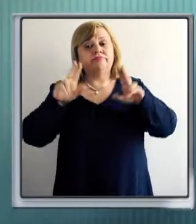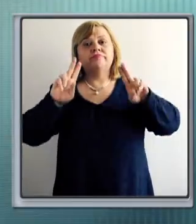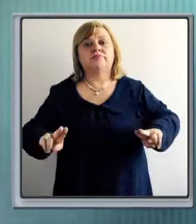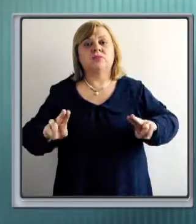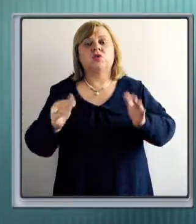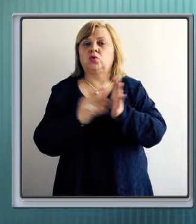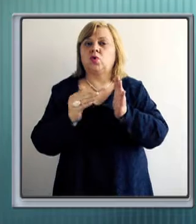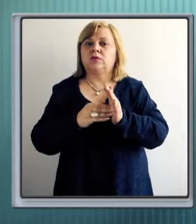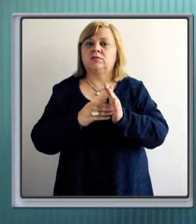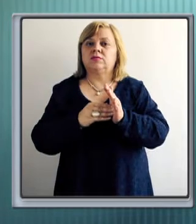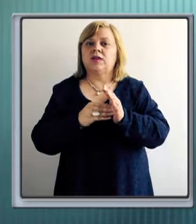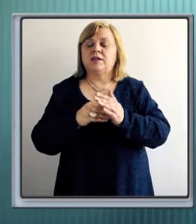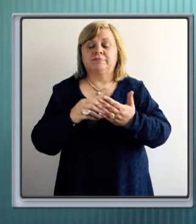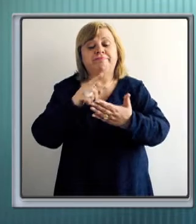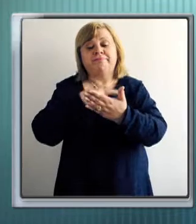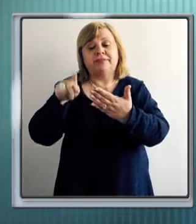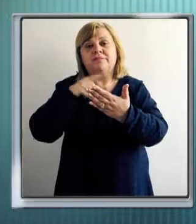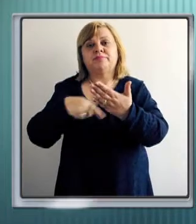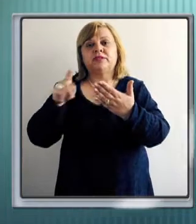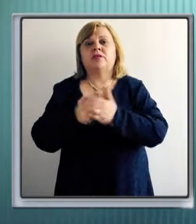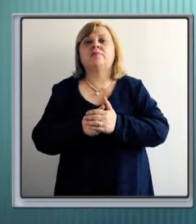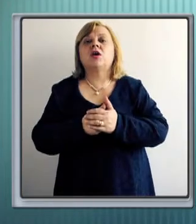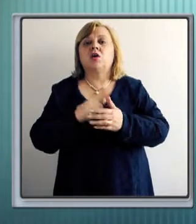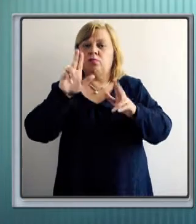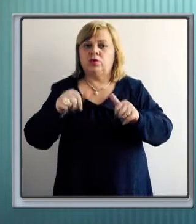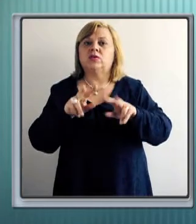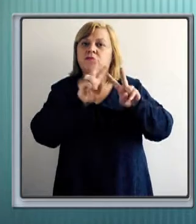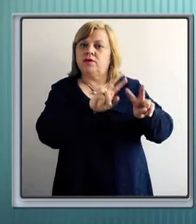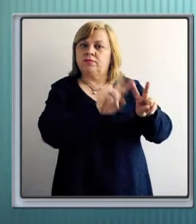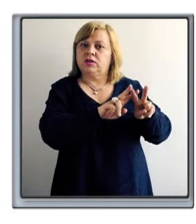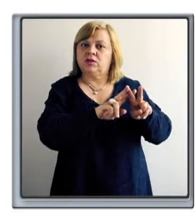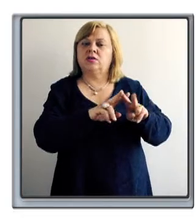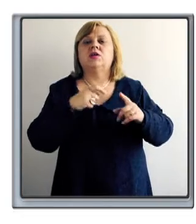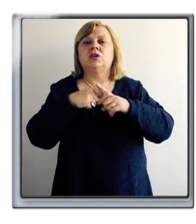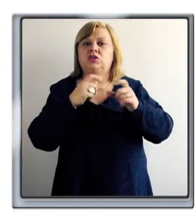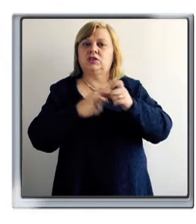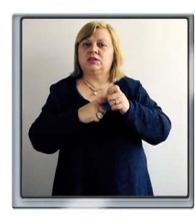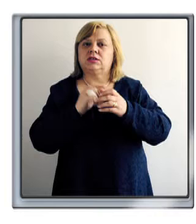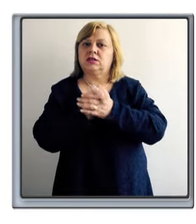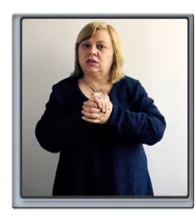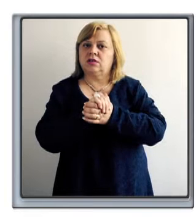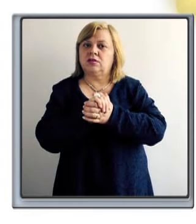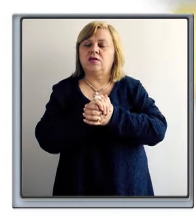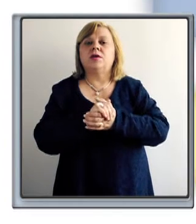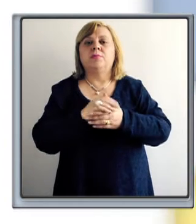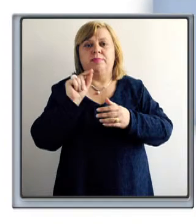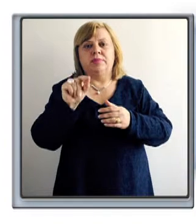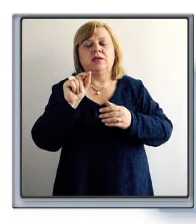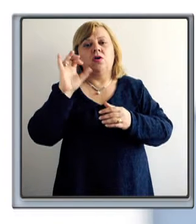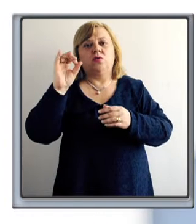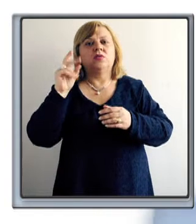Za realizaciju ovog prava vi treba da popunite zahtev koji možete preuzeti na web stranici CIK-a www.kqz